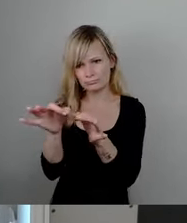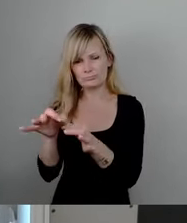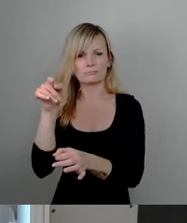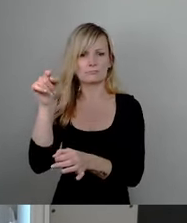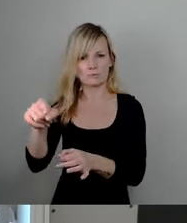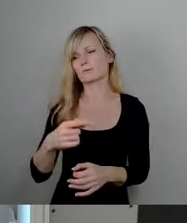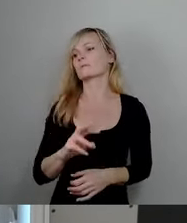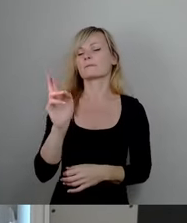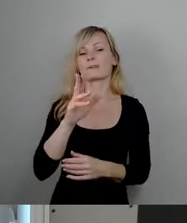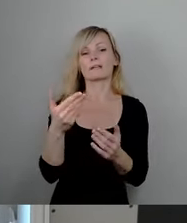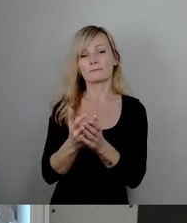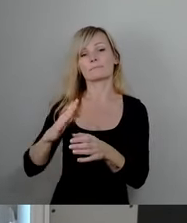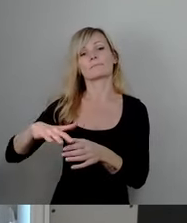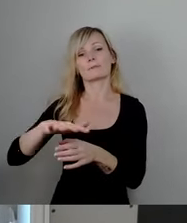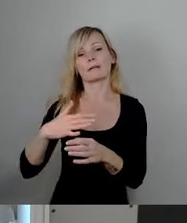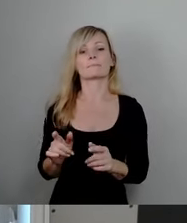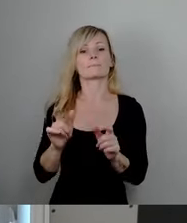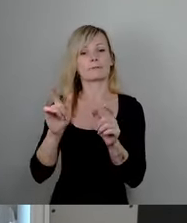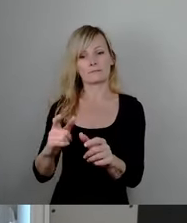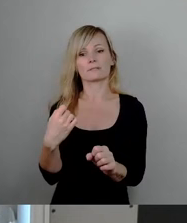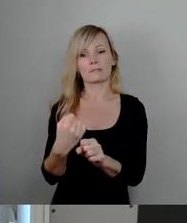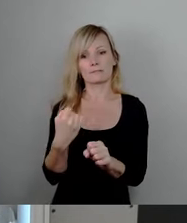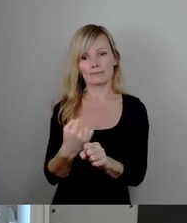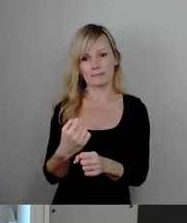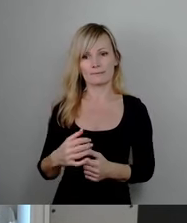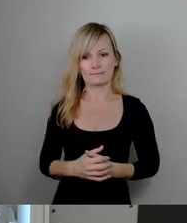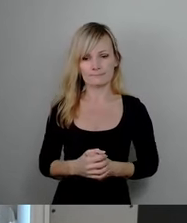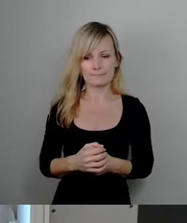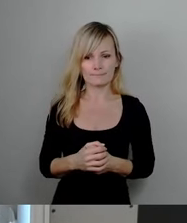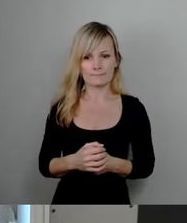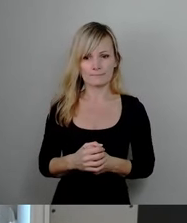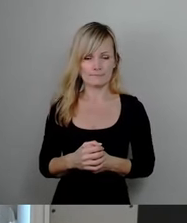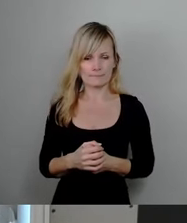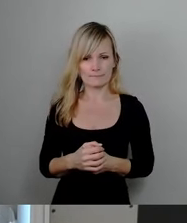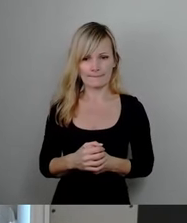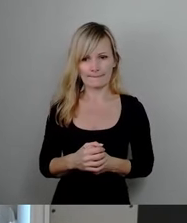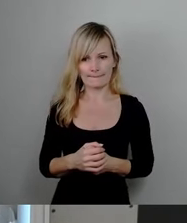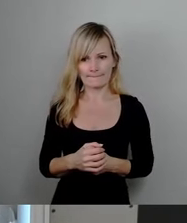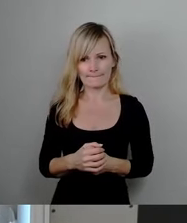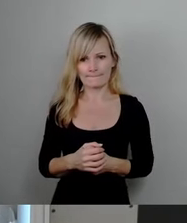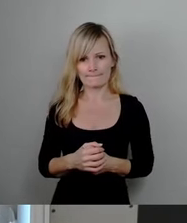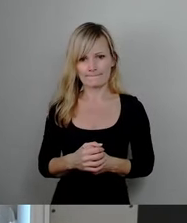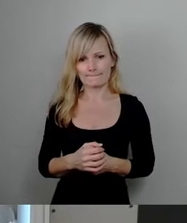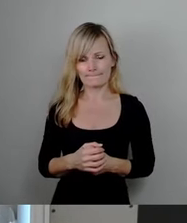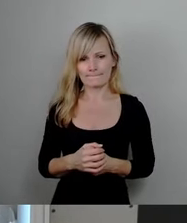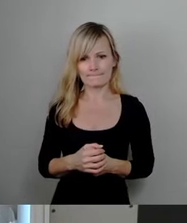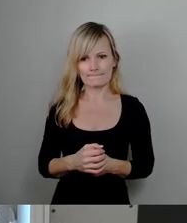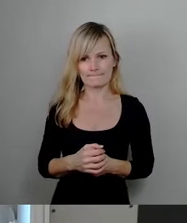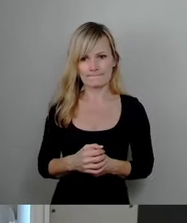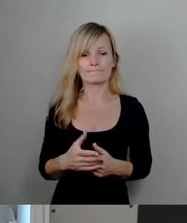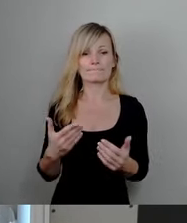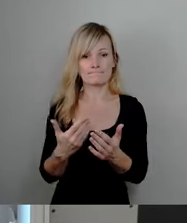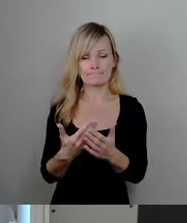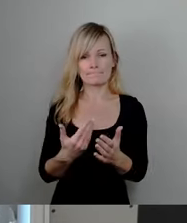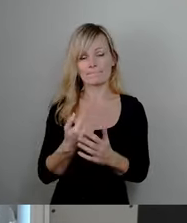Bereich präventiv tätig werden und entsprechenden Personen auch